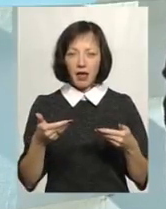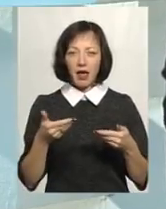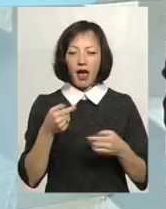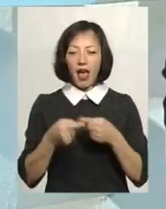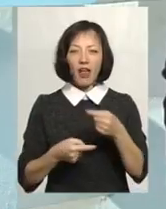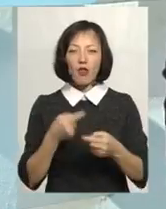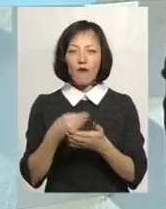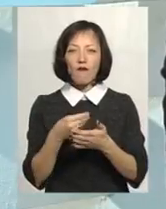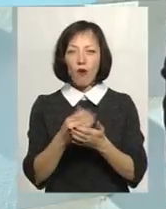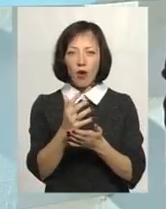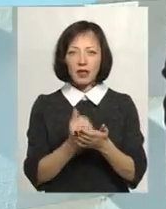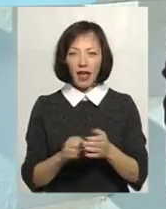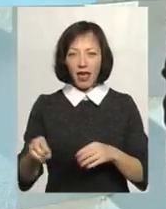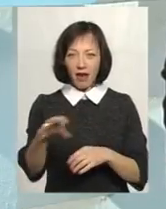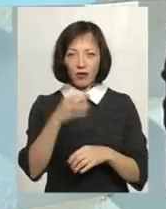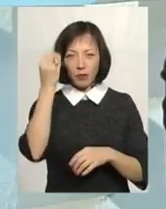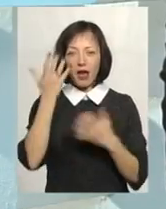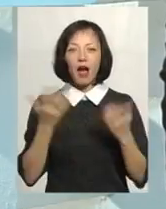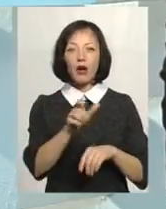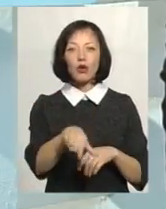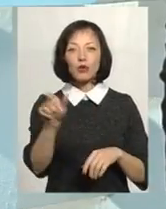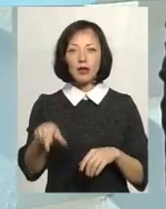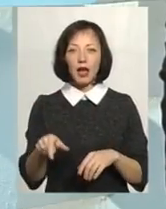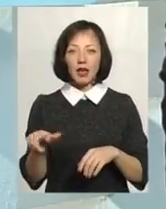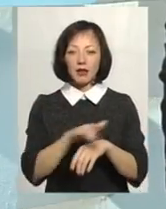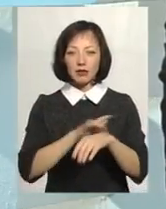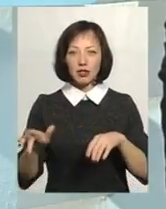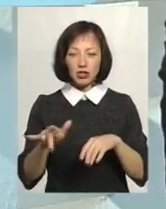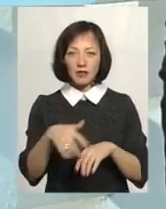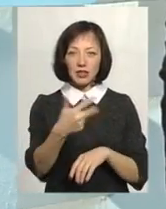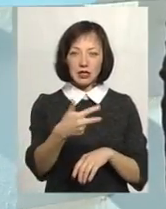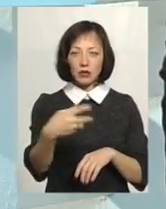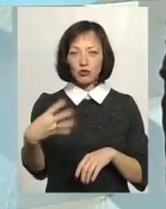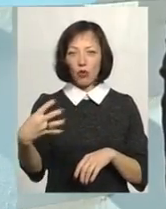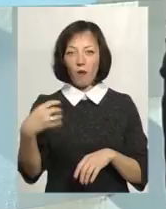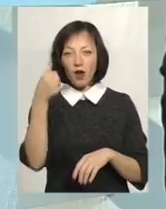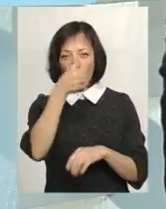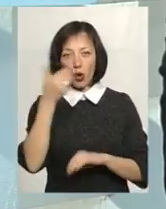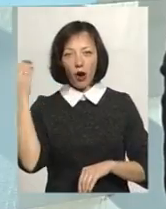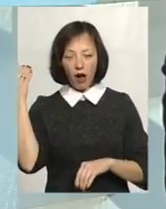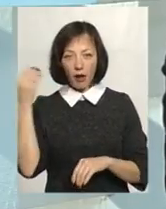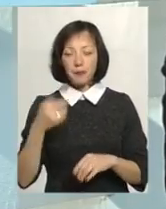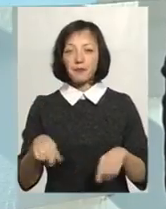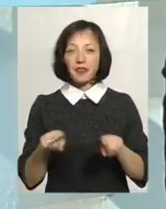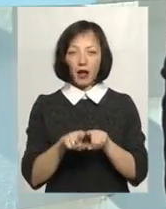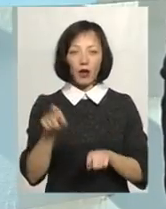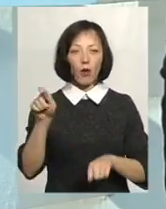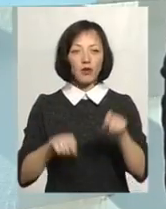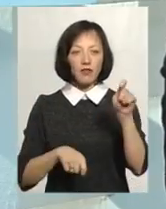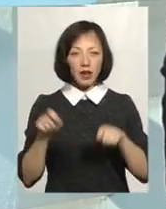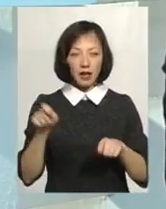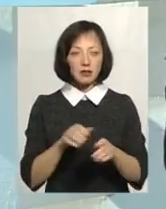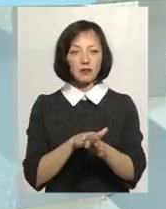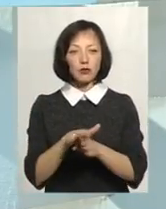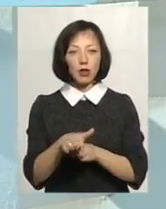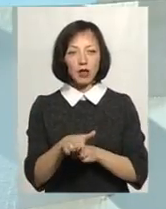яких людей знишкодили в 30-40-х роках. Тому, напевне, от такі конференції, що вона